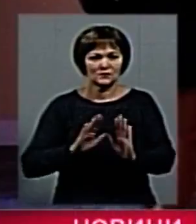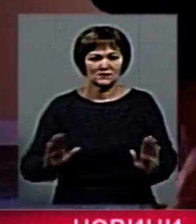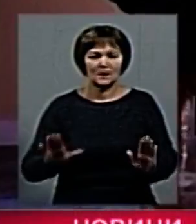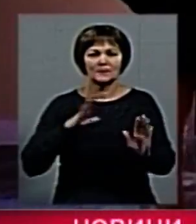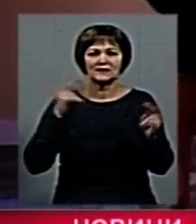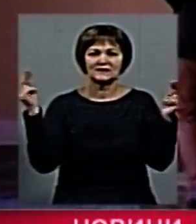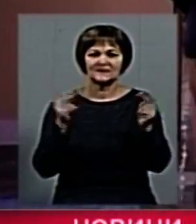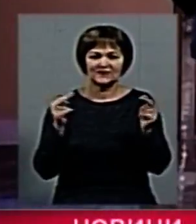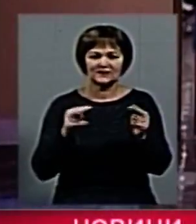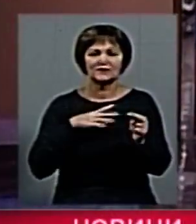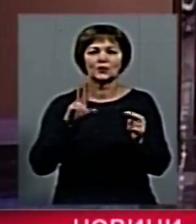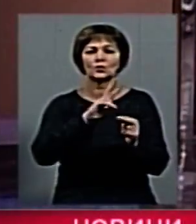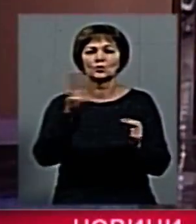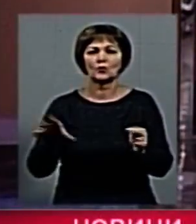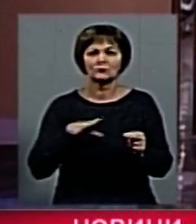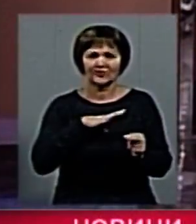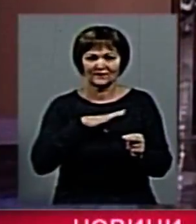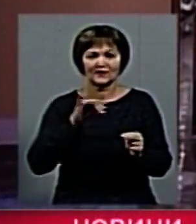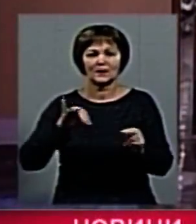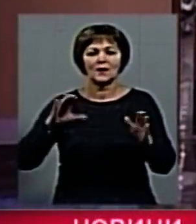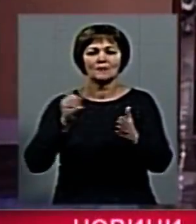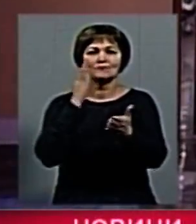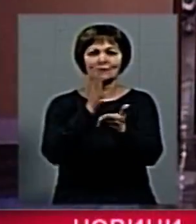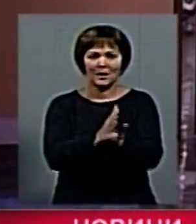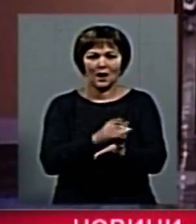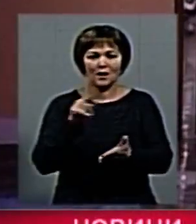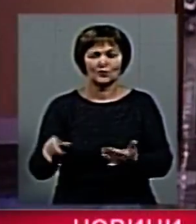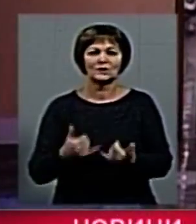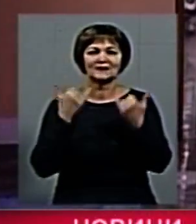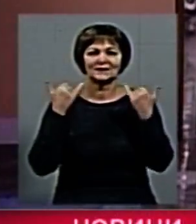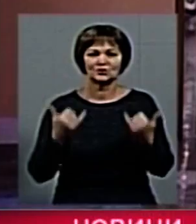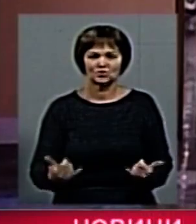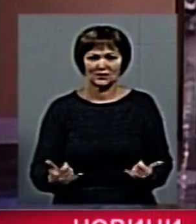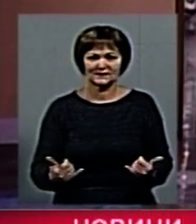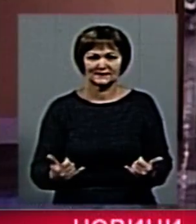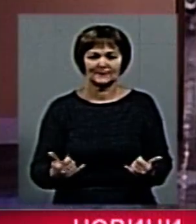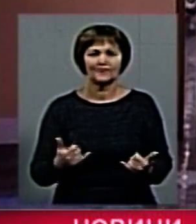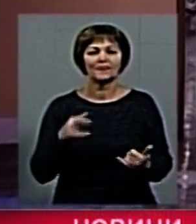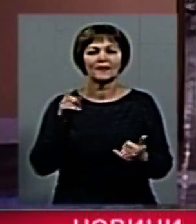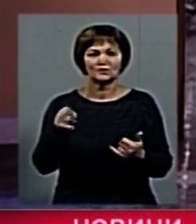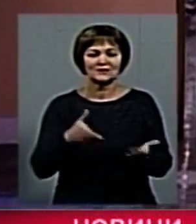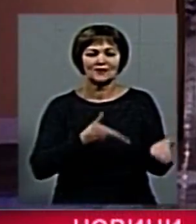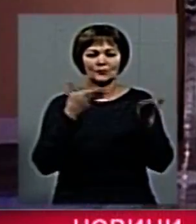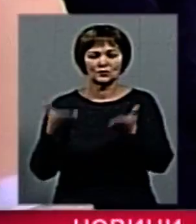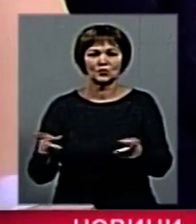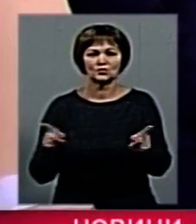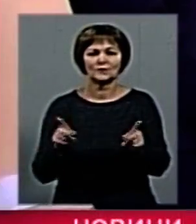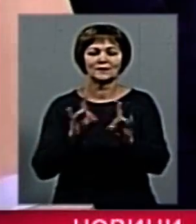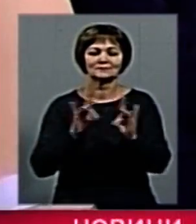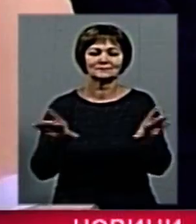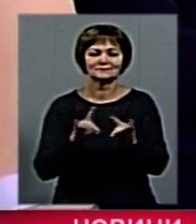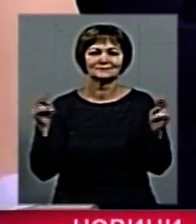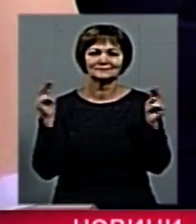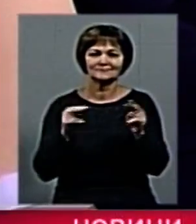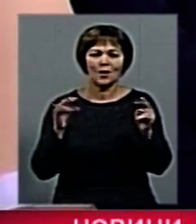свідки цієї події. І безпосередньо на даний час вони запрошені для того, щоб дати свідчення